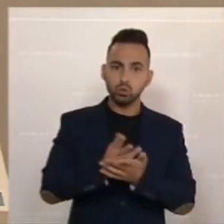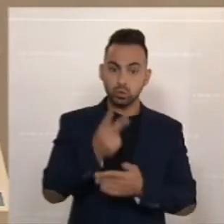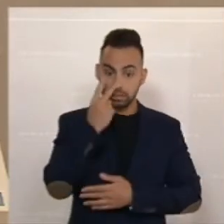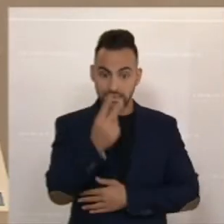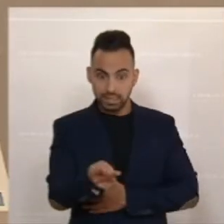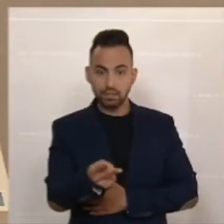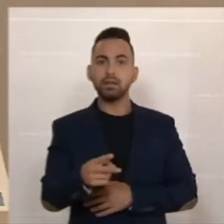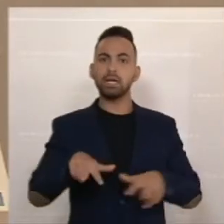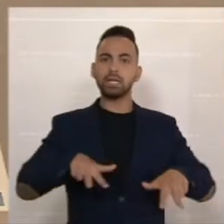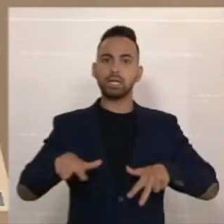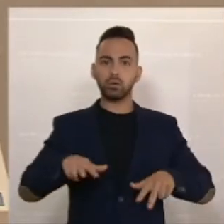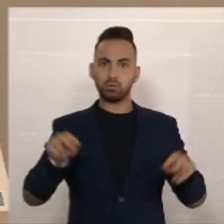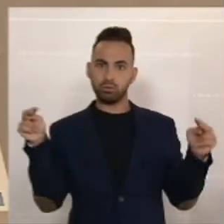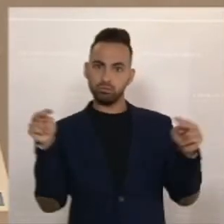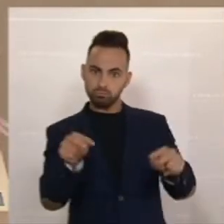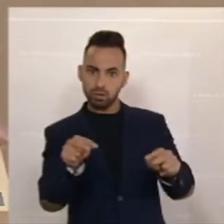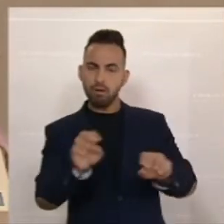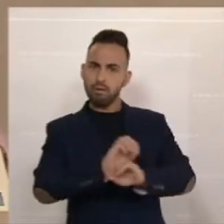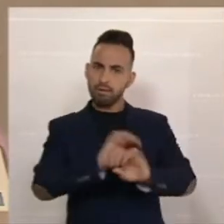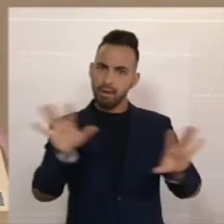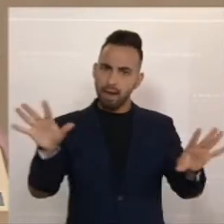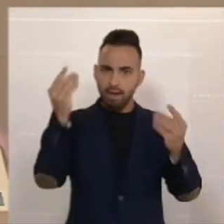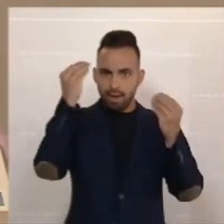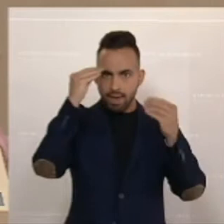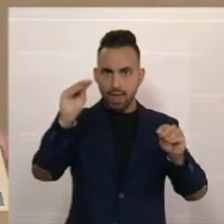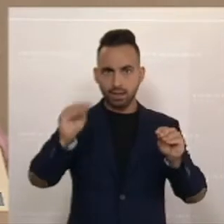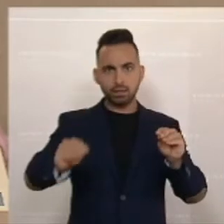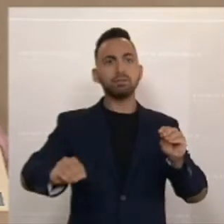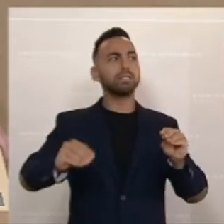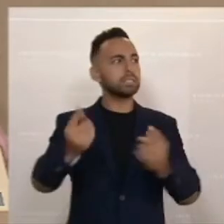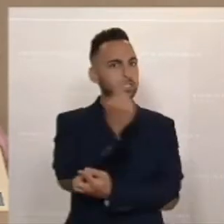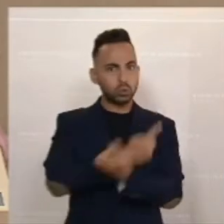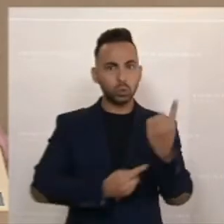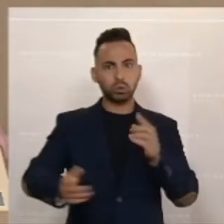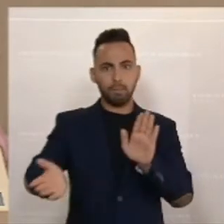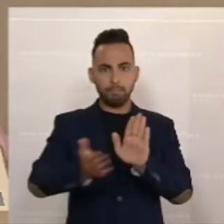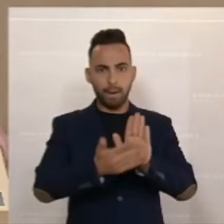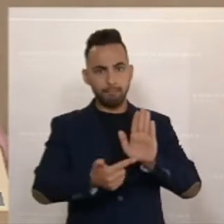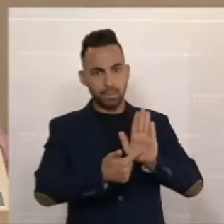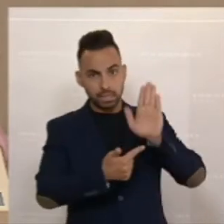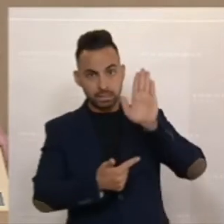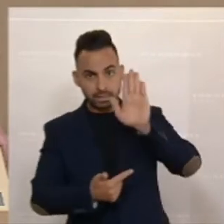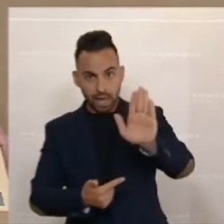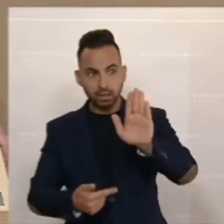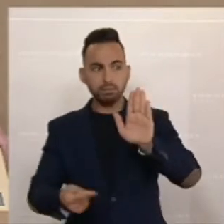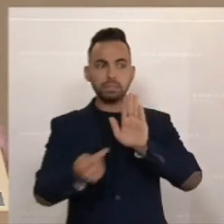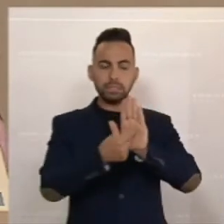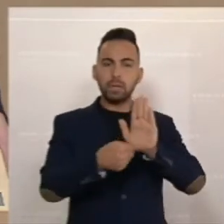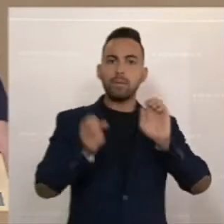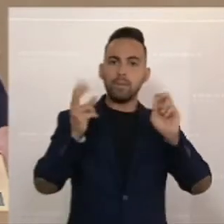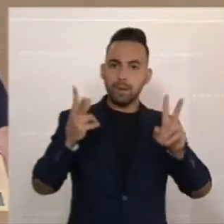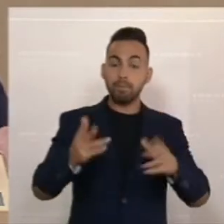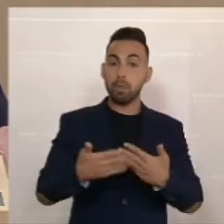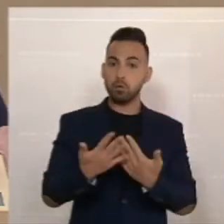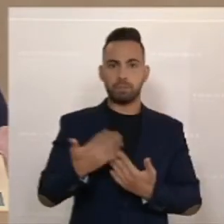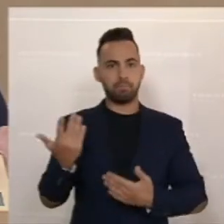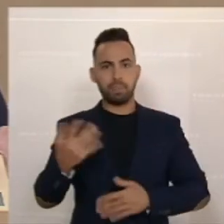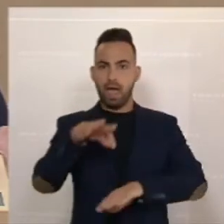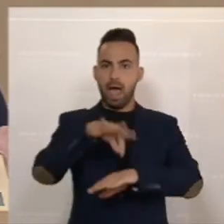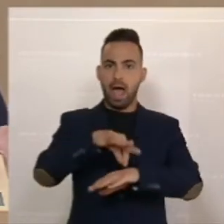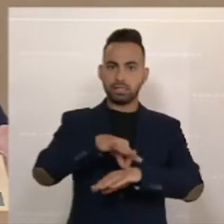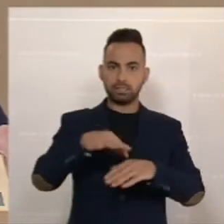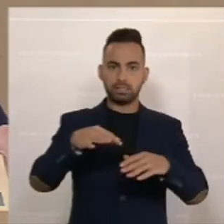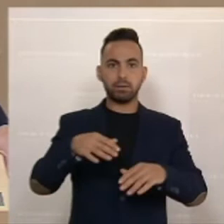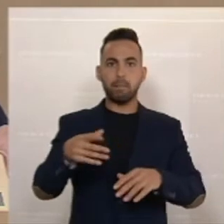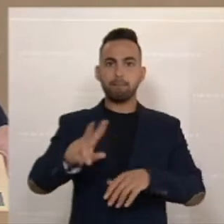und einen klaren, einen ehrlichen Befund unserer Situation zu machen. Und wenn man als Ärztin einem Patienten gegenüber sitzt,